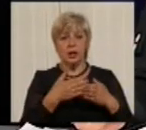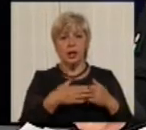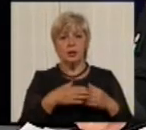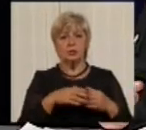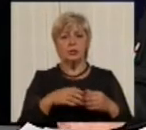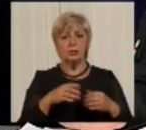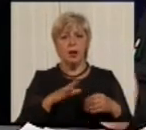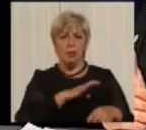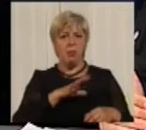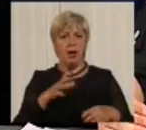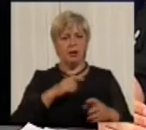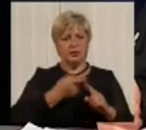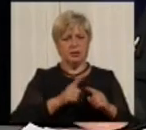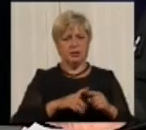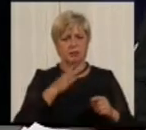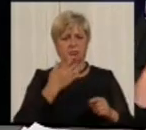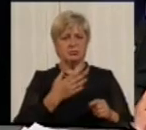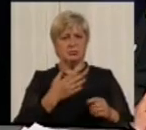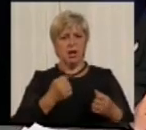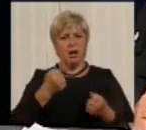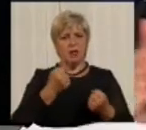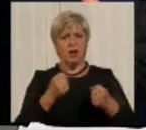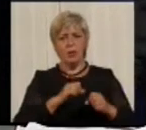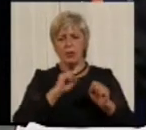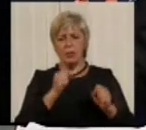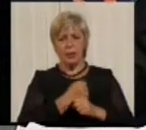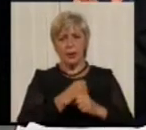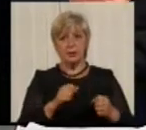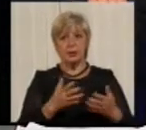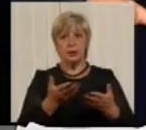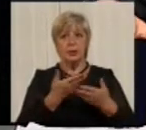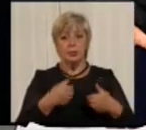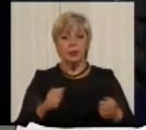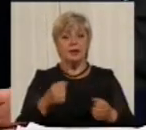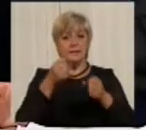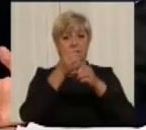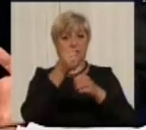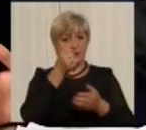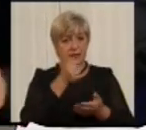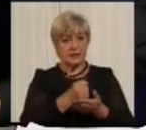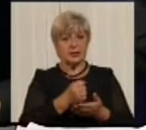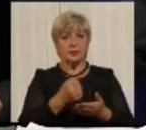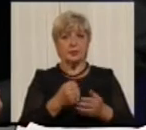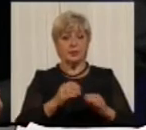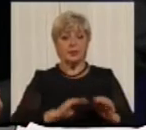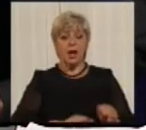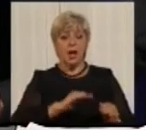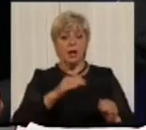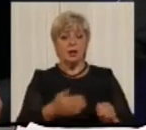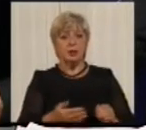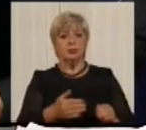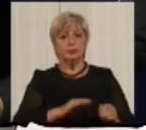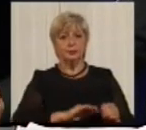чергу, разом з громадськістю та з нашою владою, ми виставляємо лежачі поліцейські.